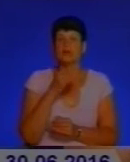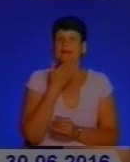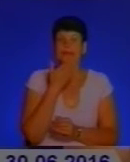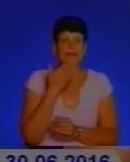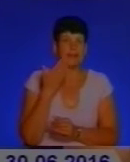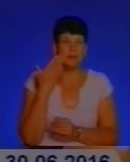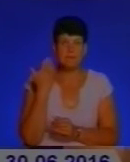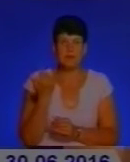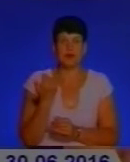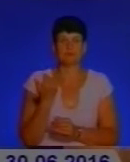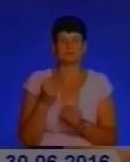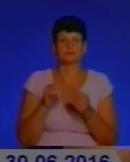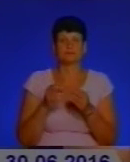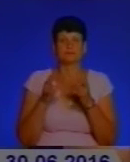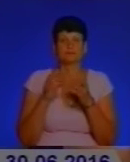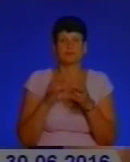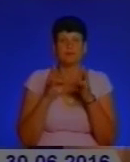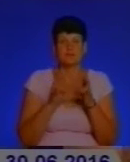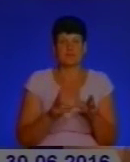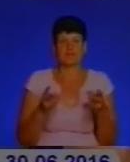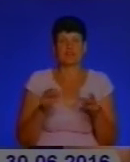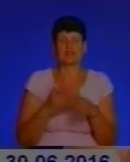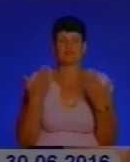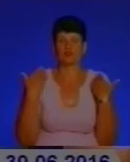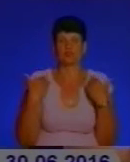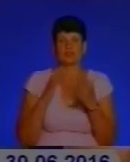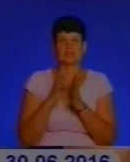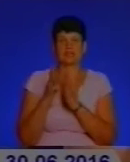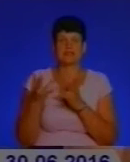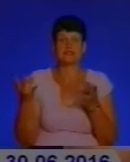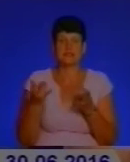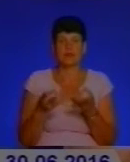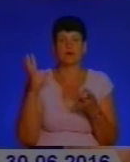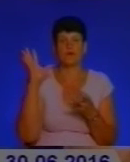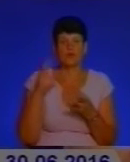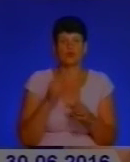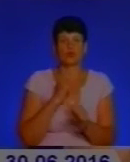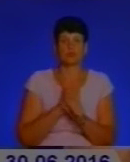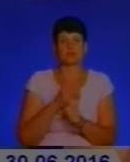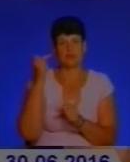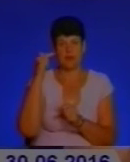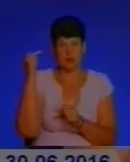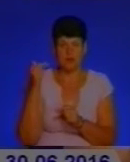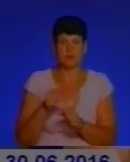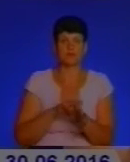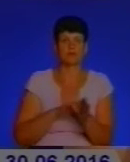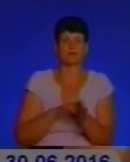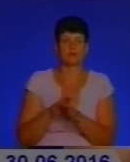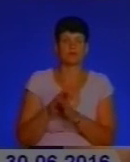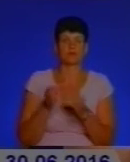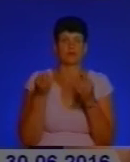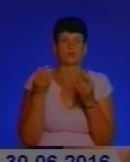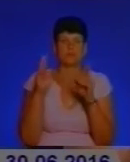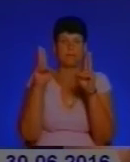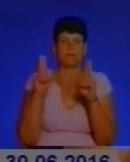небезпеки відпочивати в лісі. Просто треба підходити до всього з розумом і дотримуватись елементарних